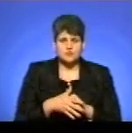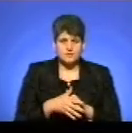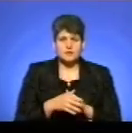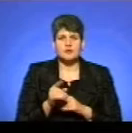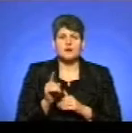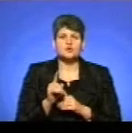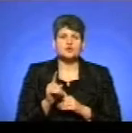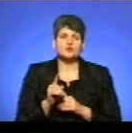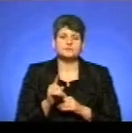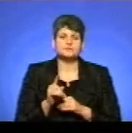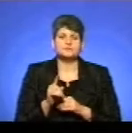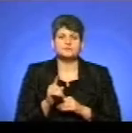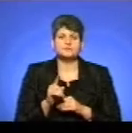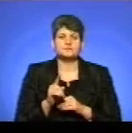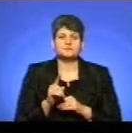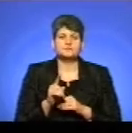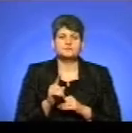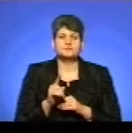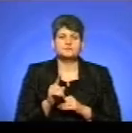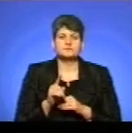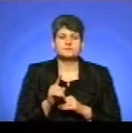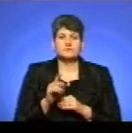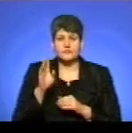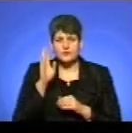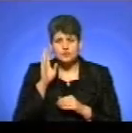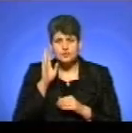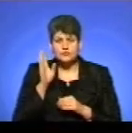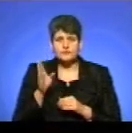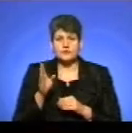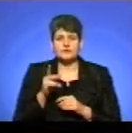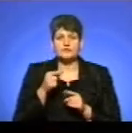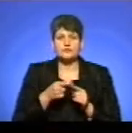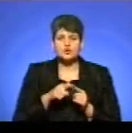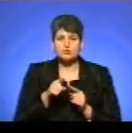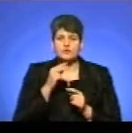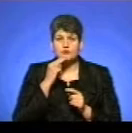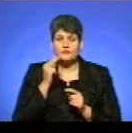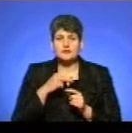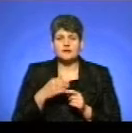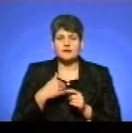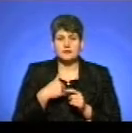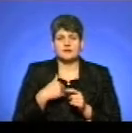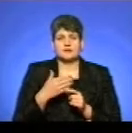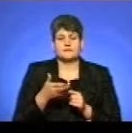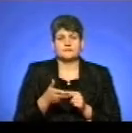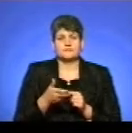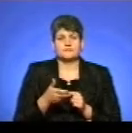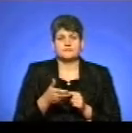що чоловік в тому винуватий, я родила від нього